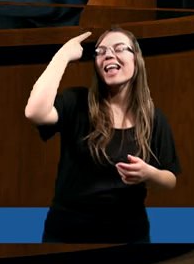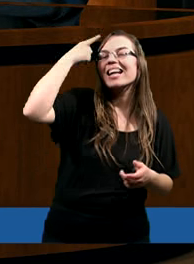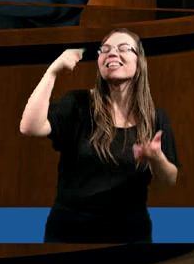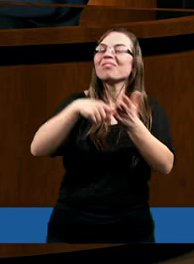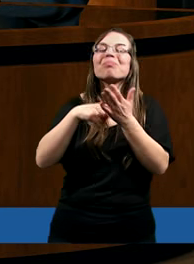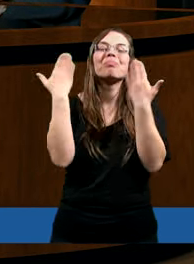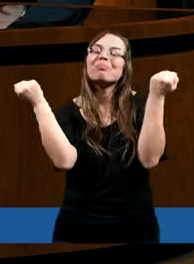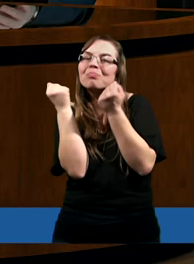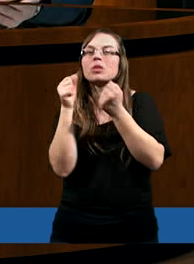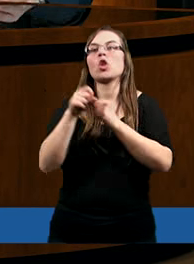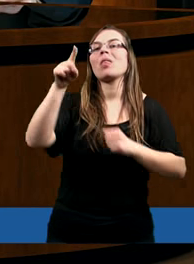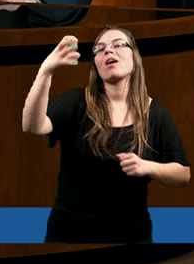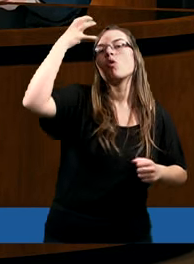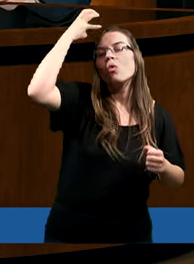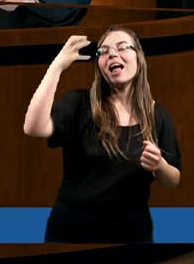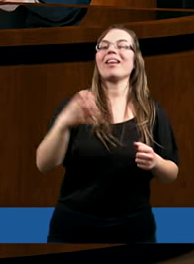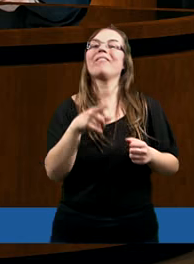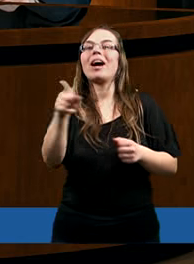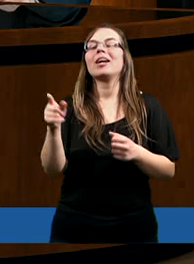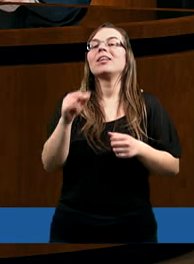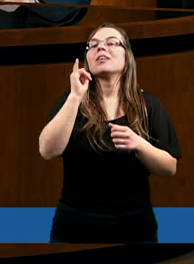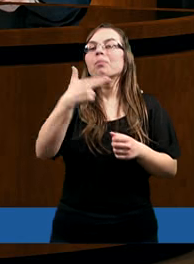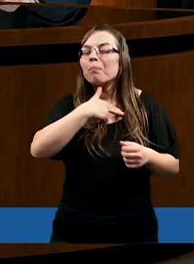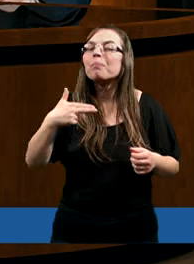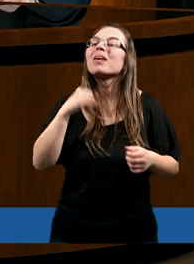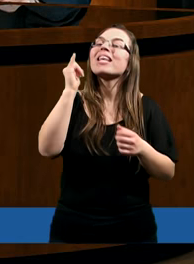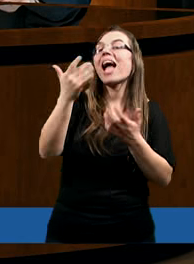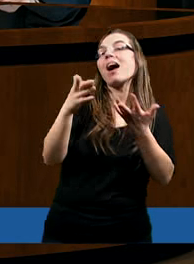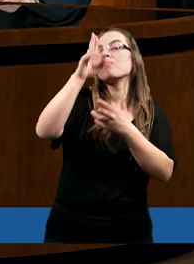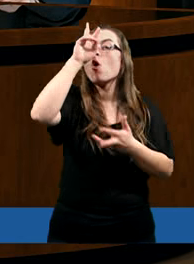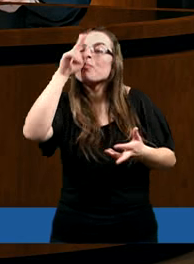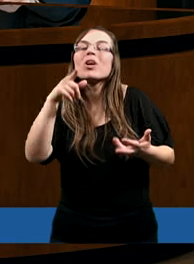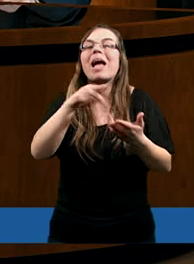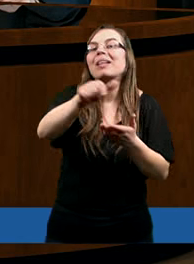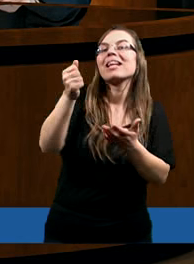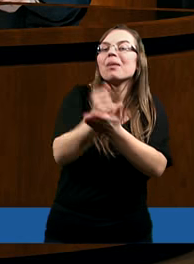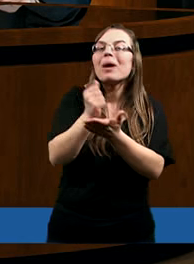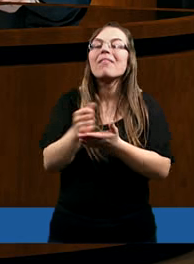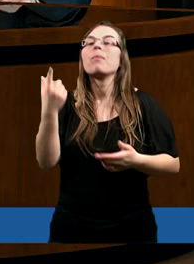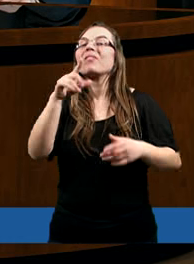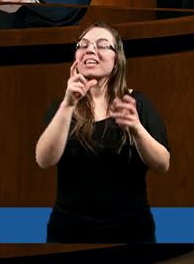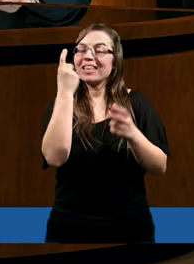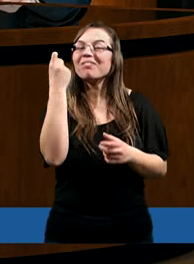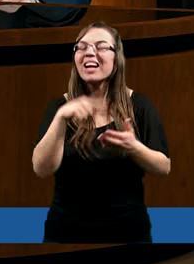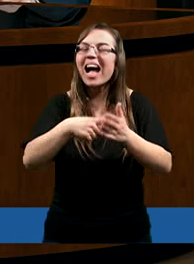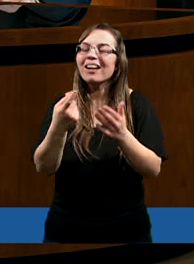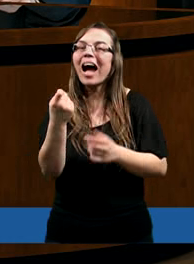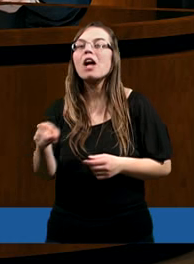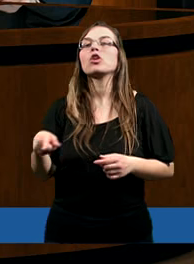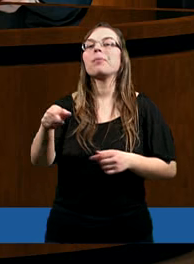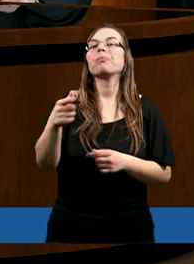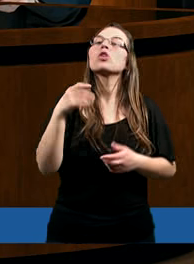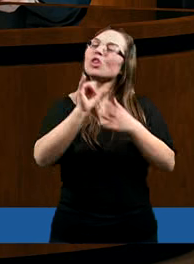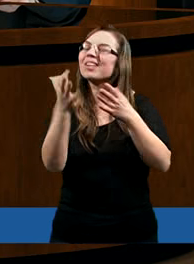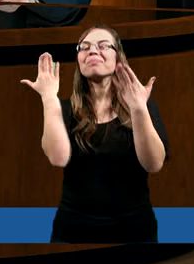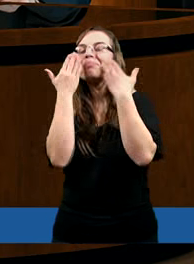do tego Królestwa Bożego. Obojętnie jak je pojmujemy w naszych denominacjach, to w każdym razie jest to coś